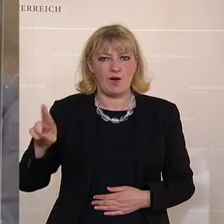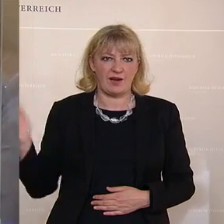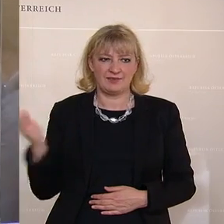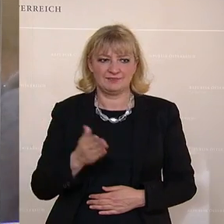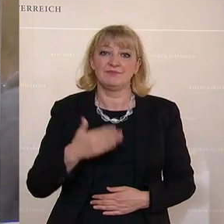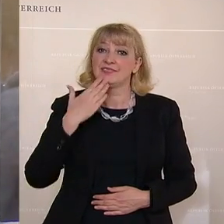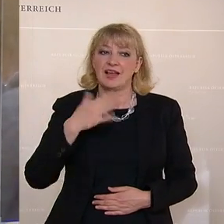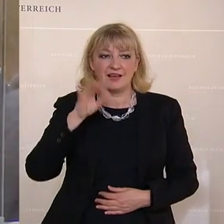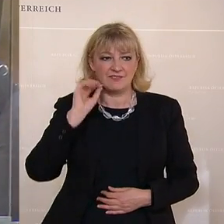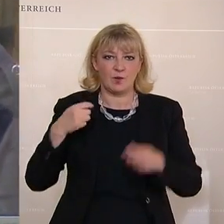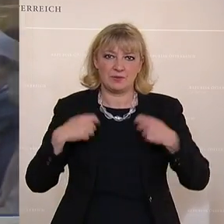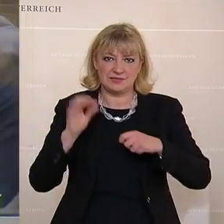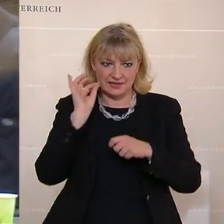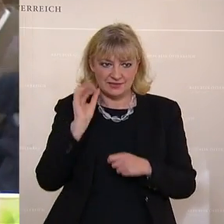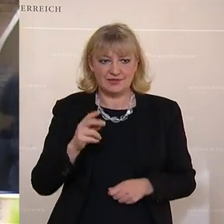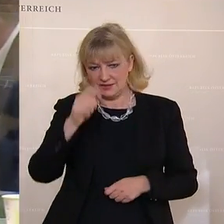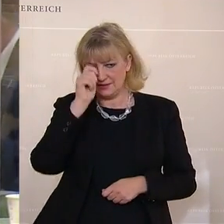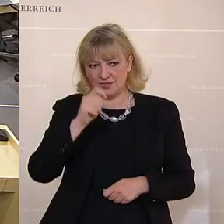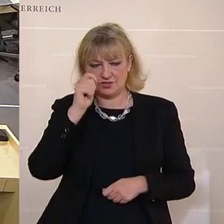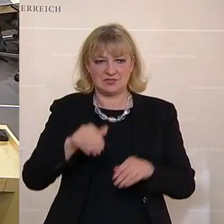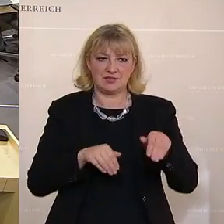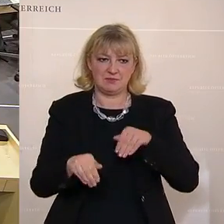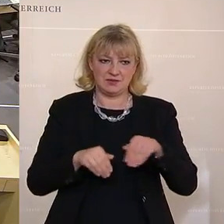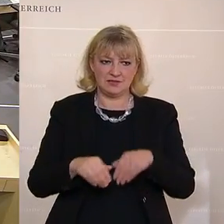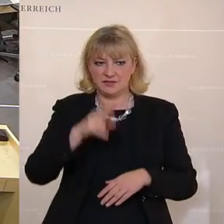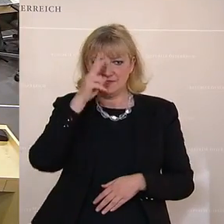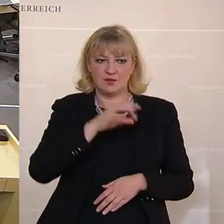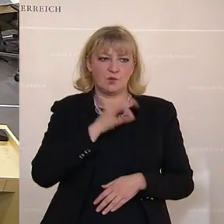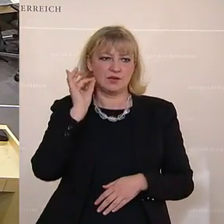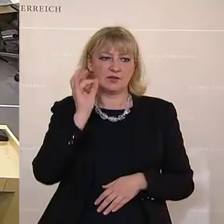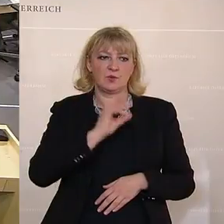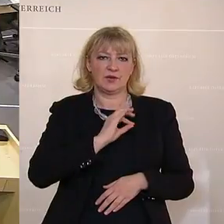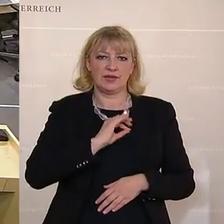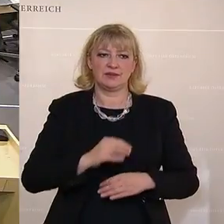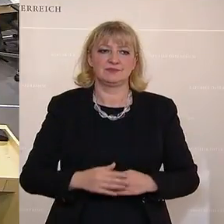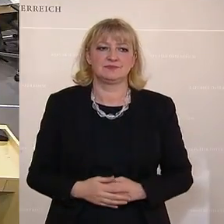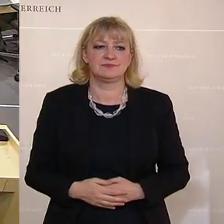Eva-Maria Himmelbauer, ÖVP, setzt fort. Minister, werte Kolleginnen und Kollegen,